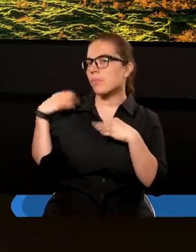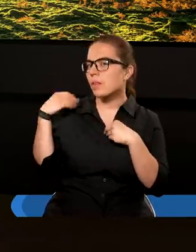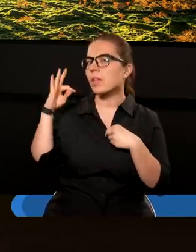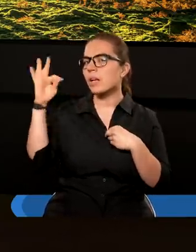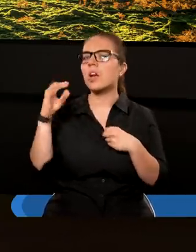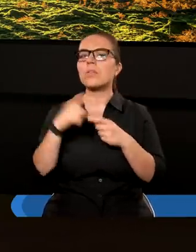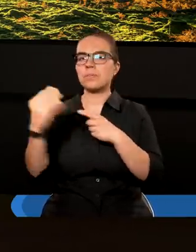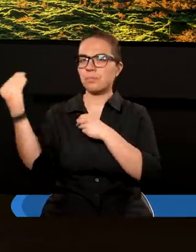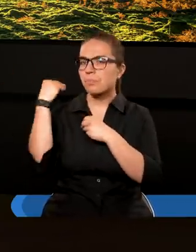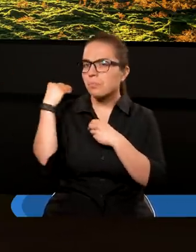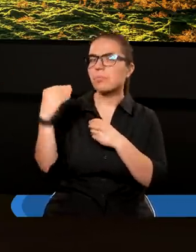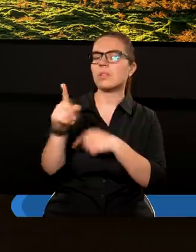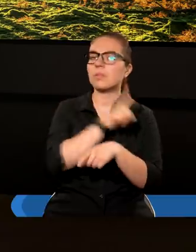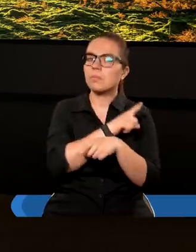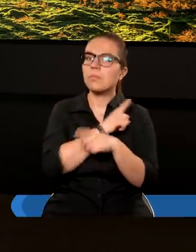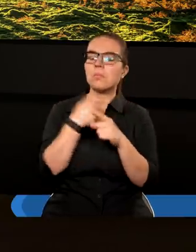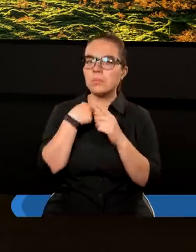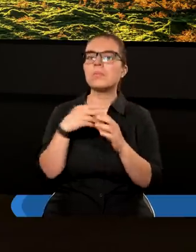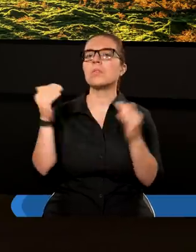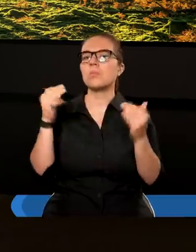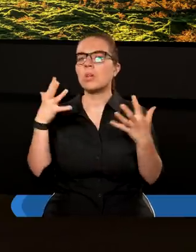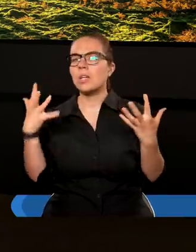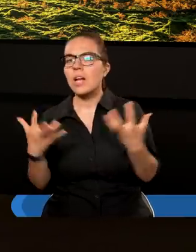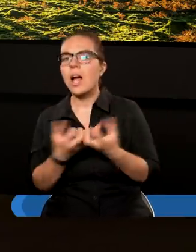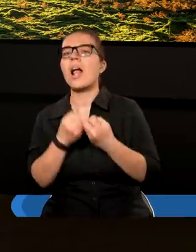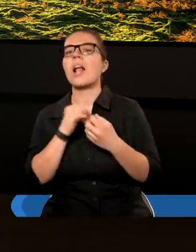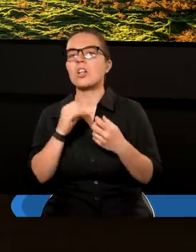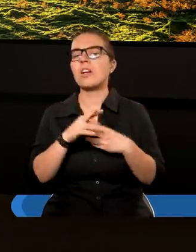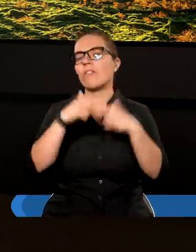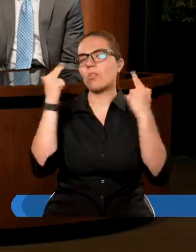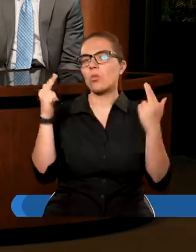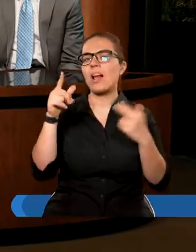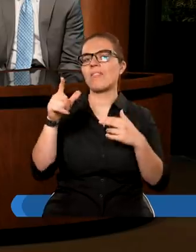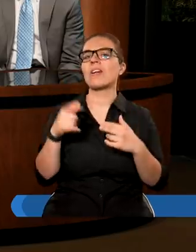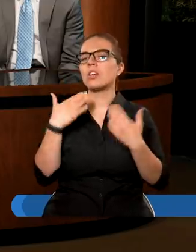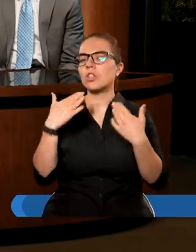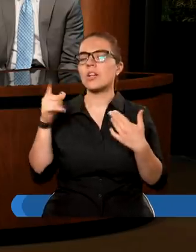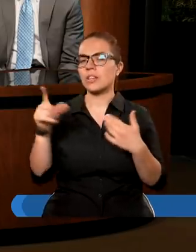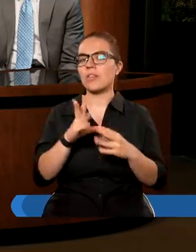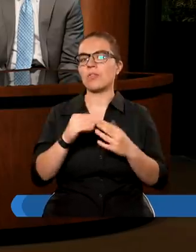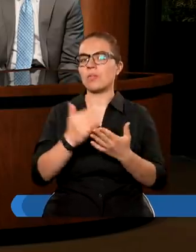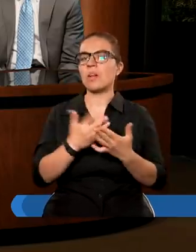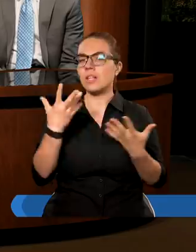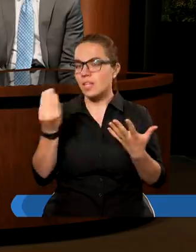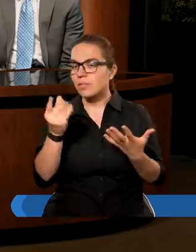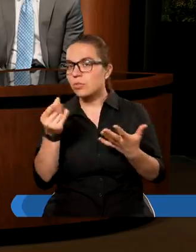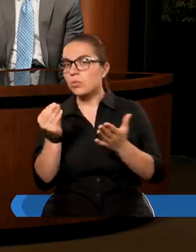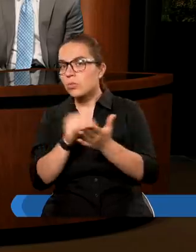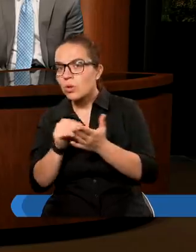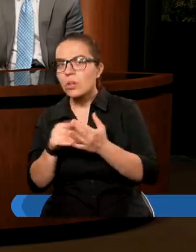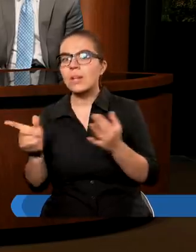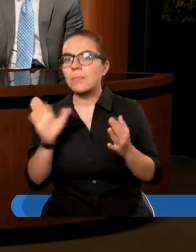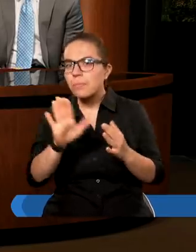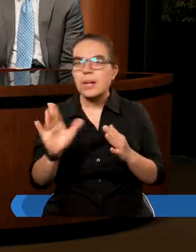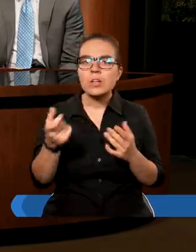przyjmując Jego napomnienia, możemy znaleźć ratunek. Czy coś więcej chcecie dodać, myśląc o